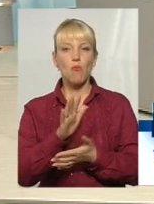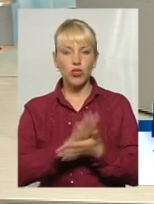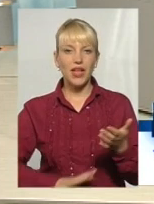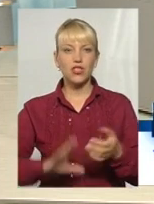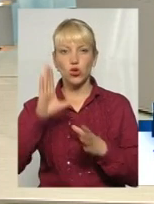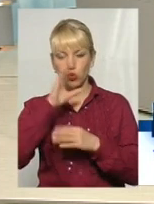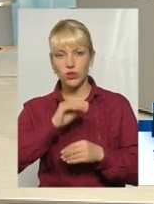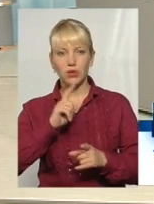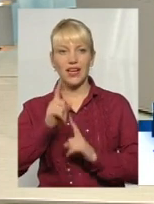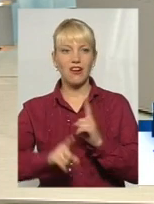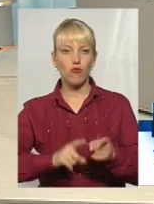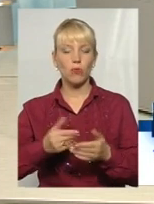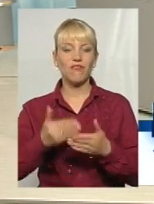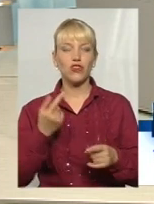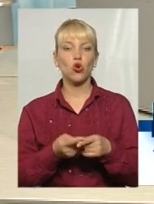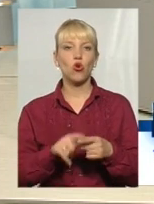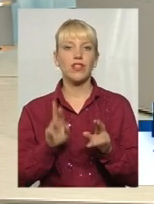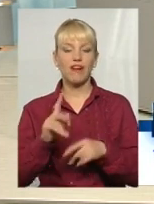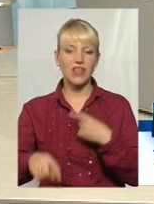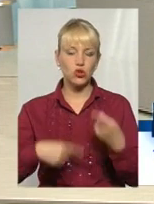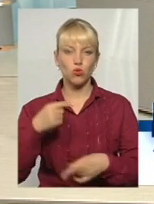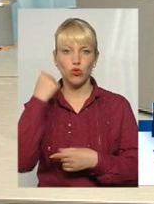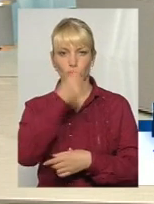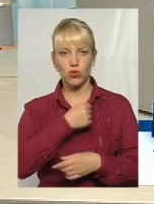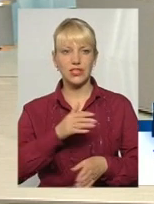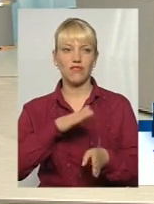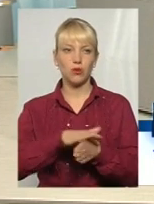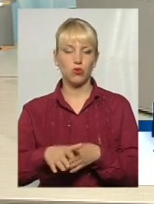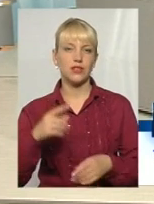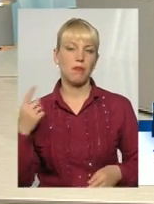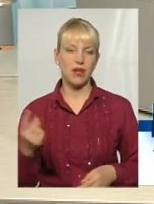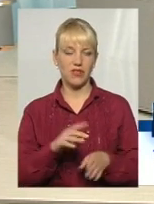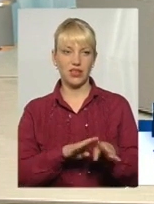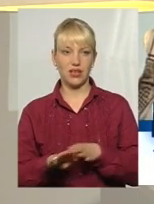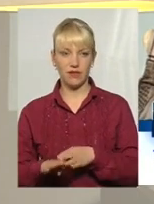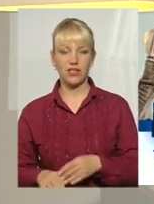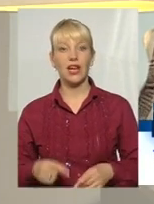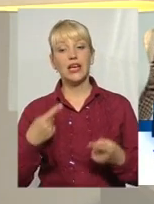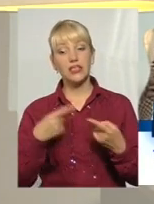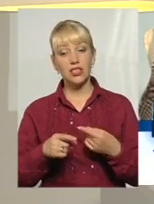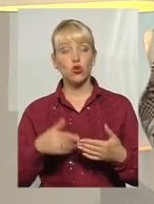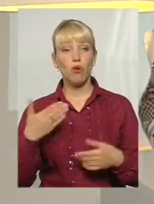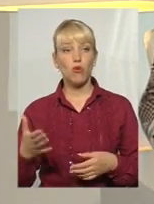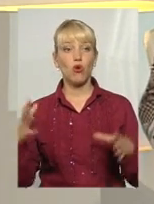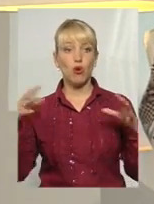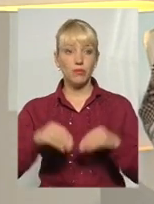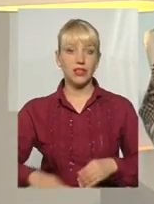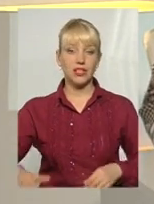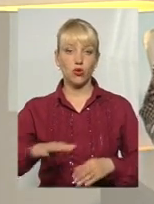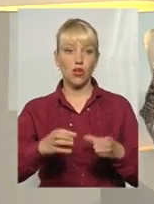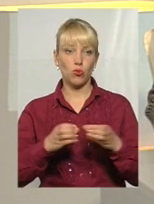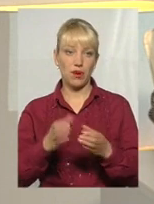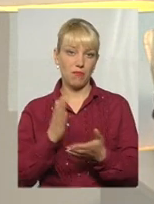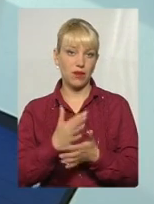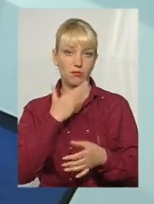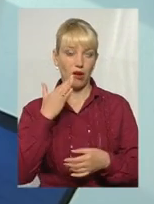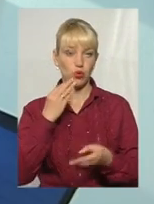реформи від того, як наступному році відбудеться первинний рівень. З іншого боку, об'єднані територіальні громади мають чимало коштів.